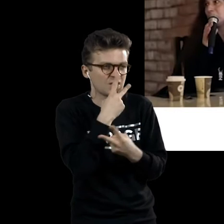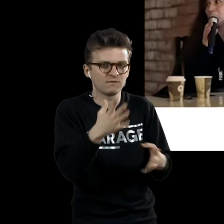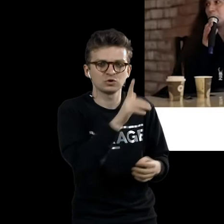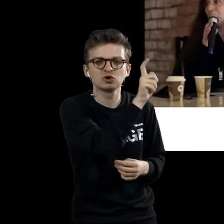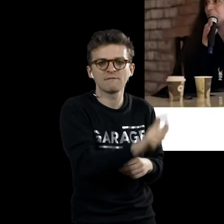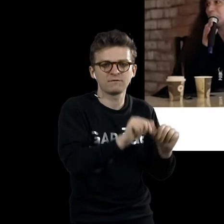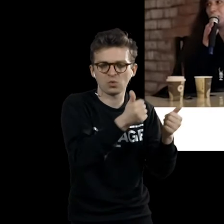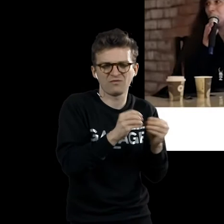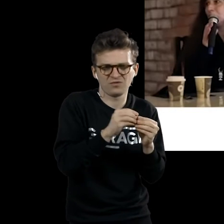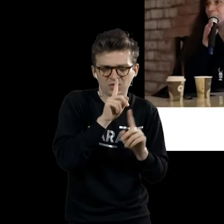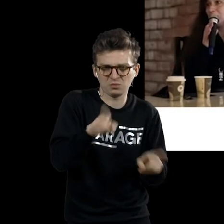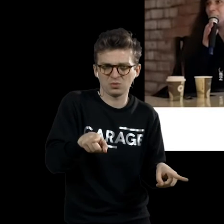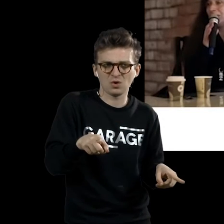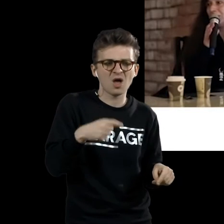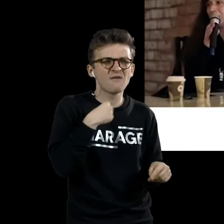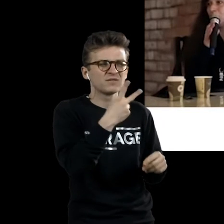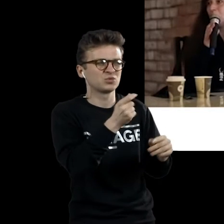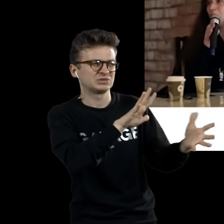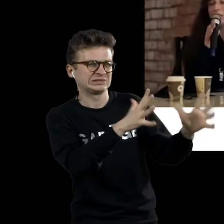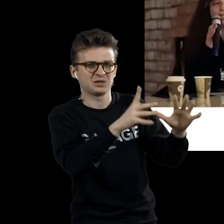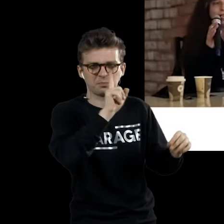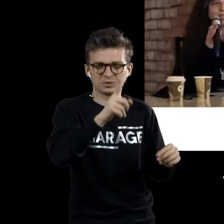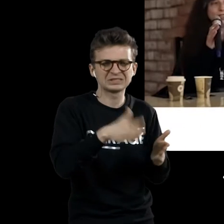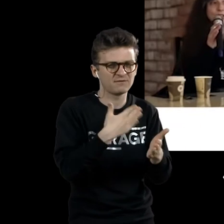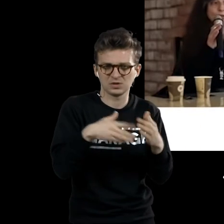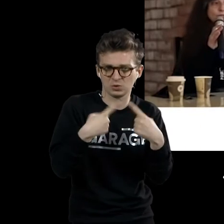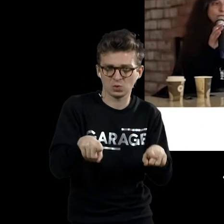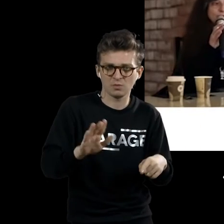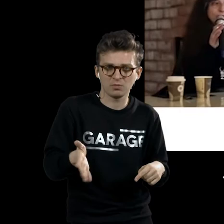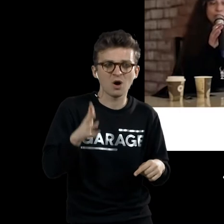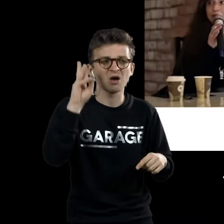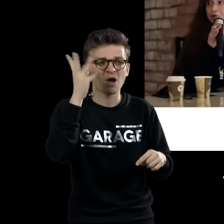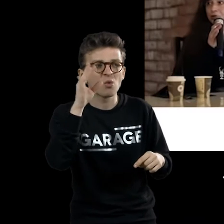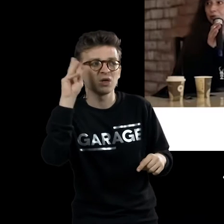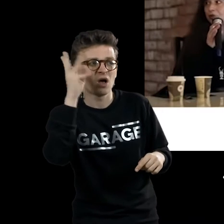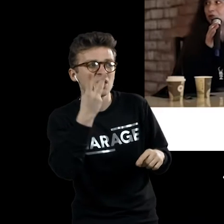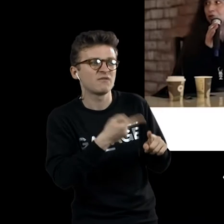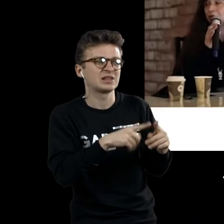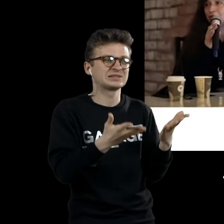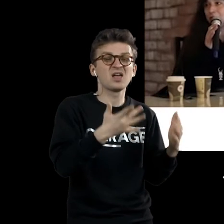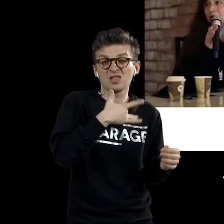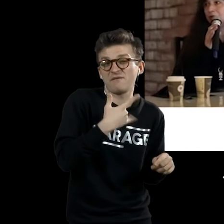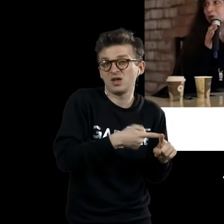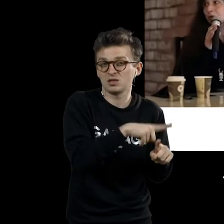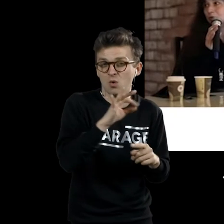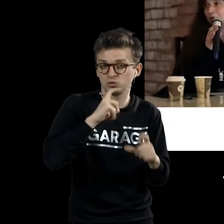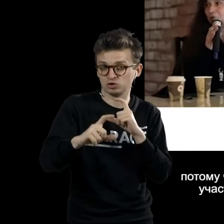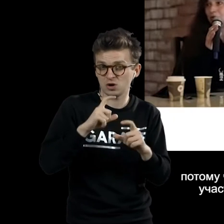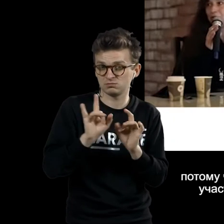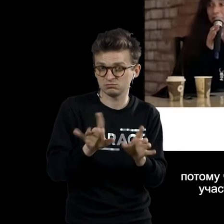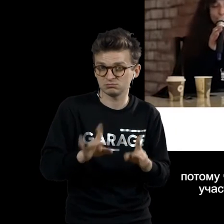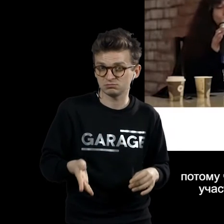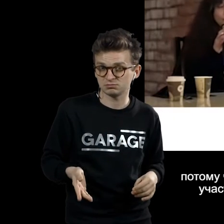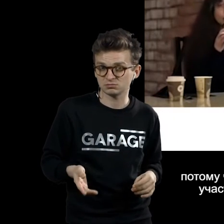человеческую фигуру, мы увидим там что-то совсем другое. «Король и королева» здесь считается, что все-таки речь идет о шахматных фигурах,